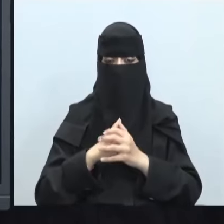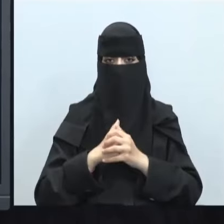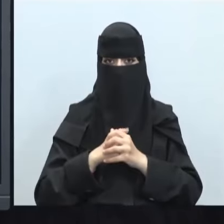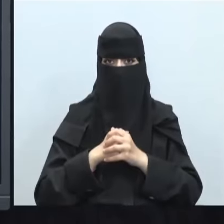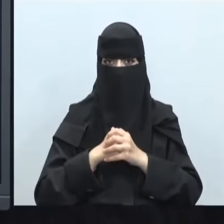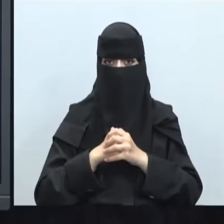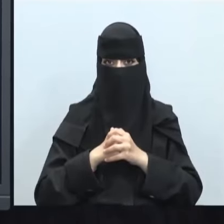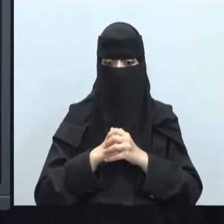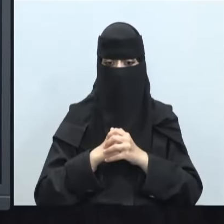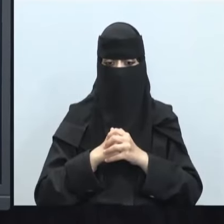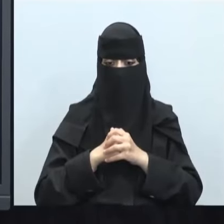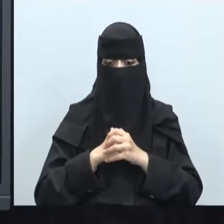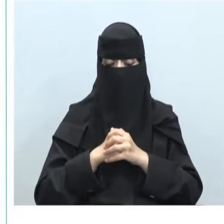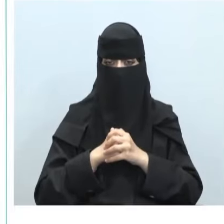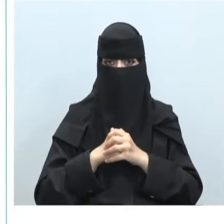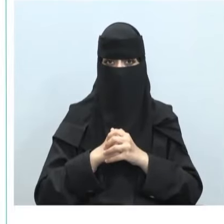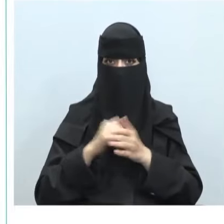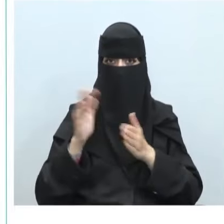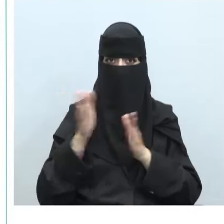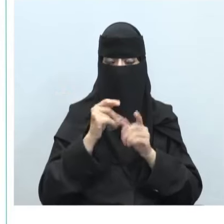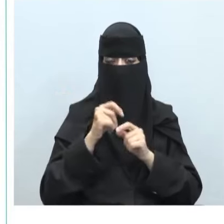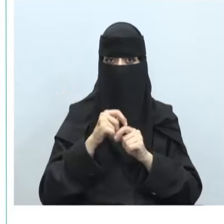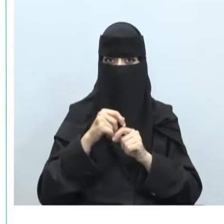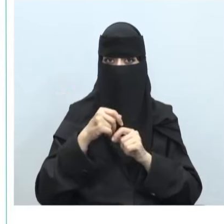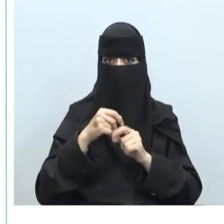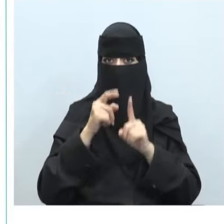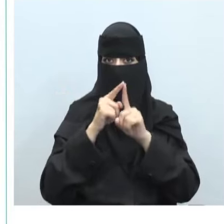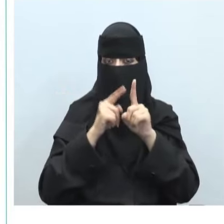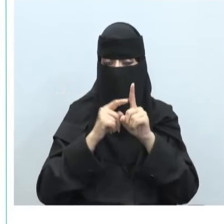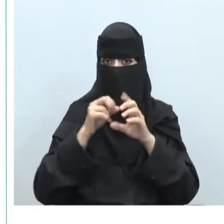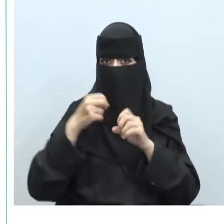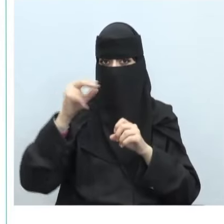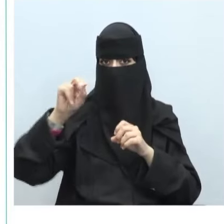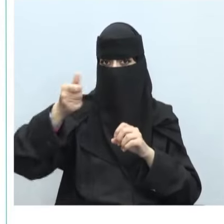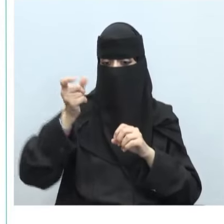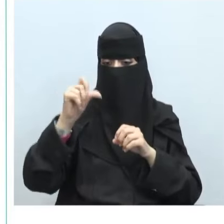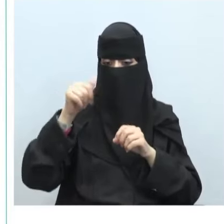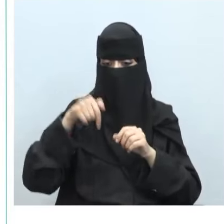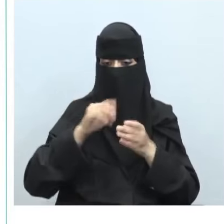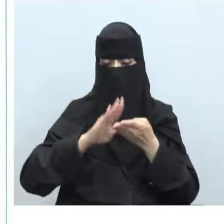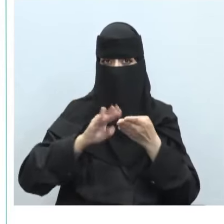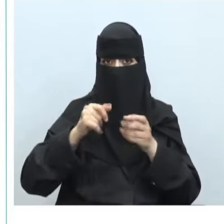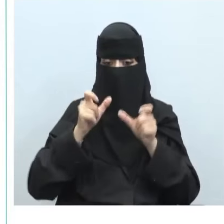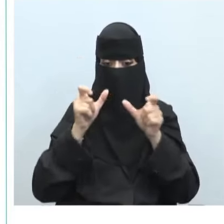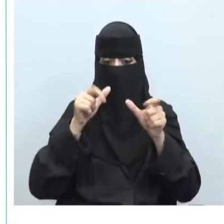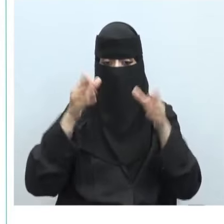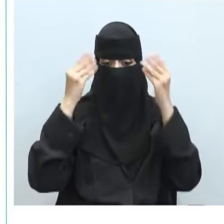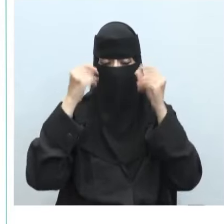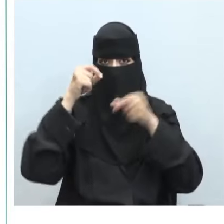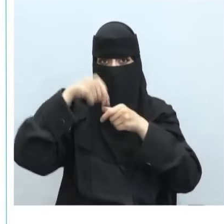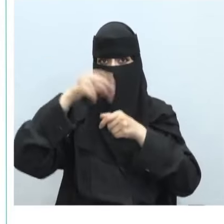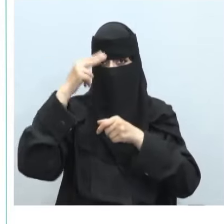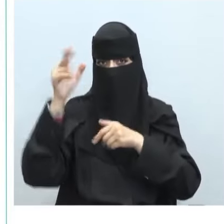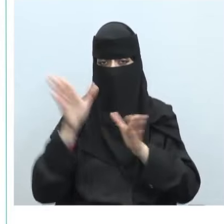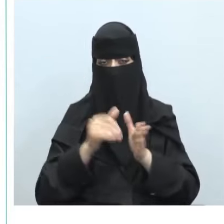الفقرة الخامسة السؤال الخامس أعرف قانون مكافحة جرائم المعلوماتية